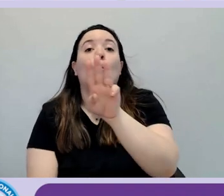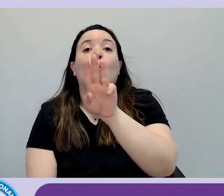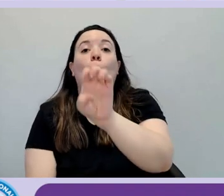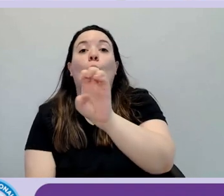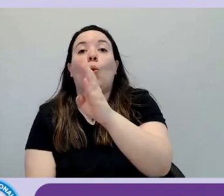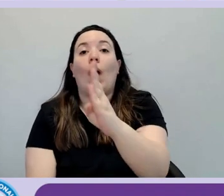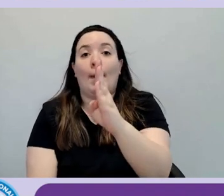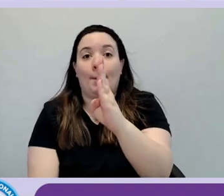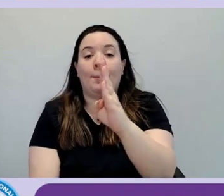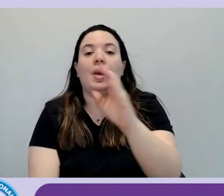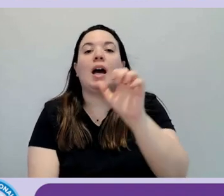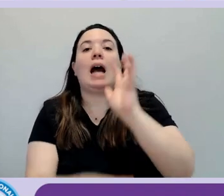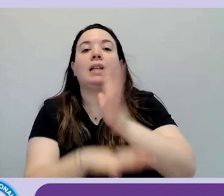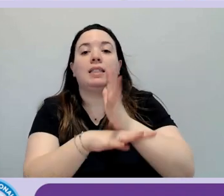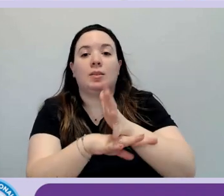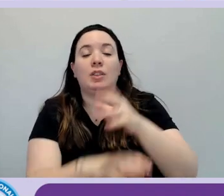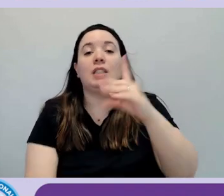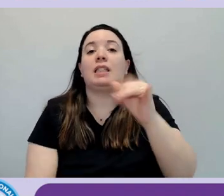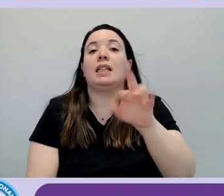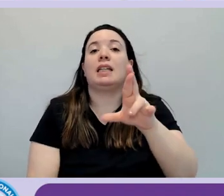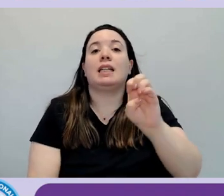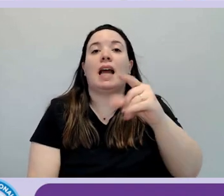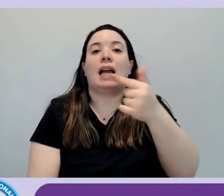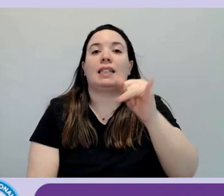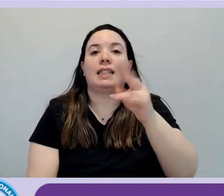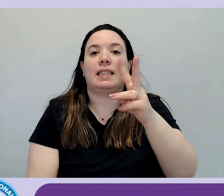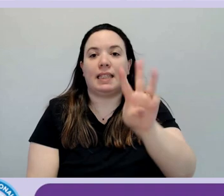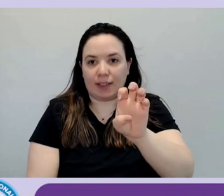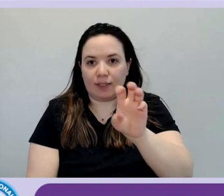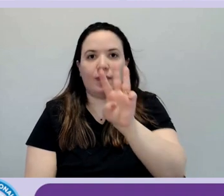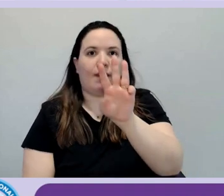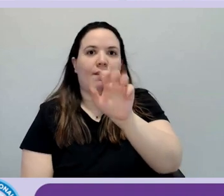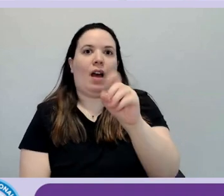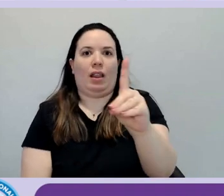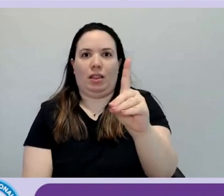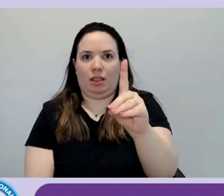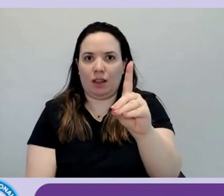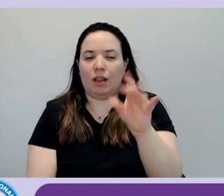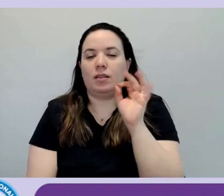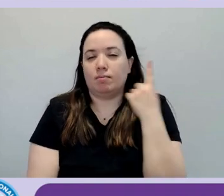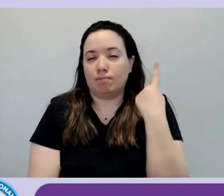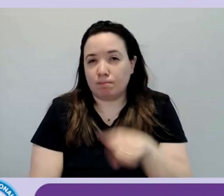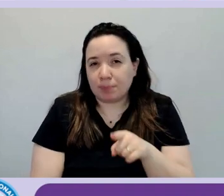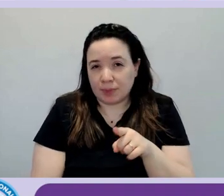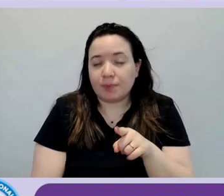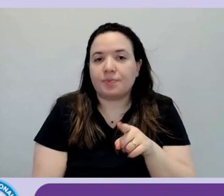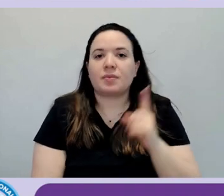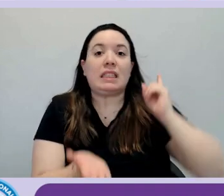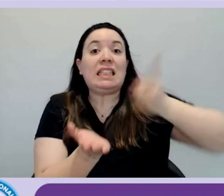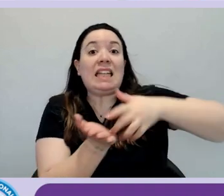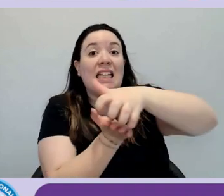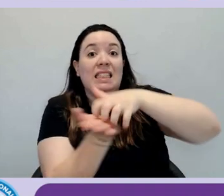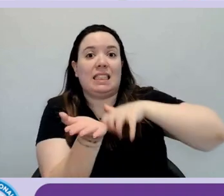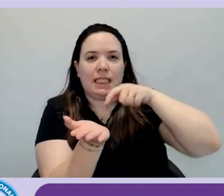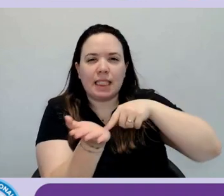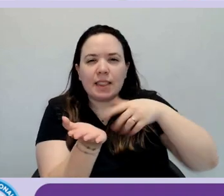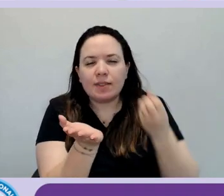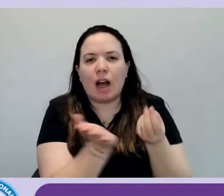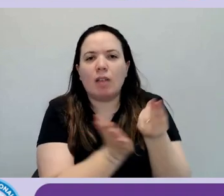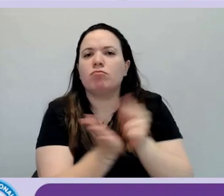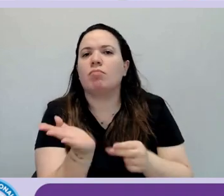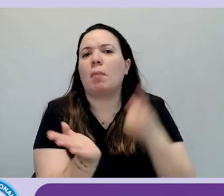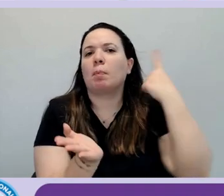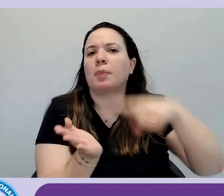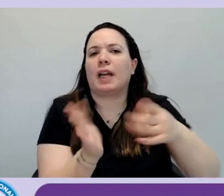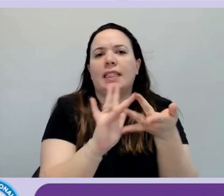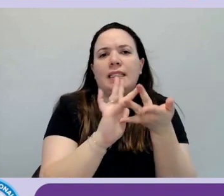è WAD, che di fatto è nata inizialmente per i siti web e le applicazioni